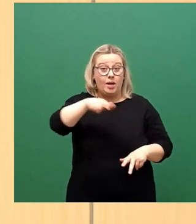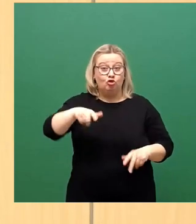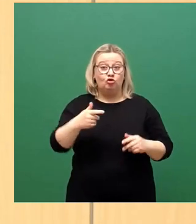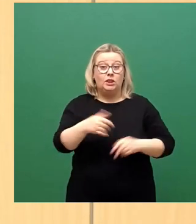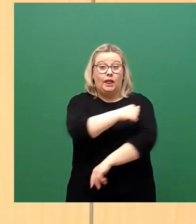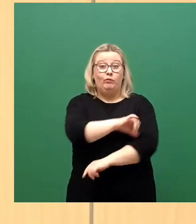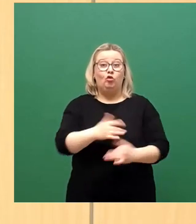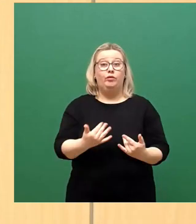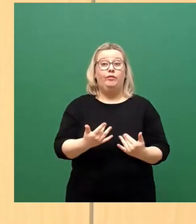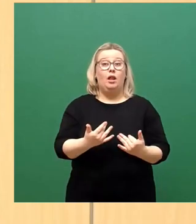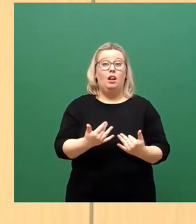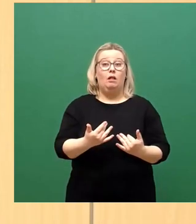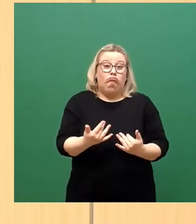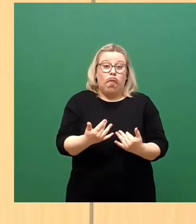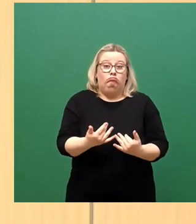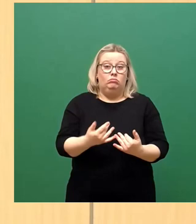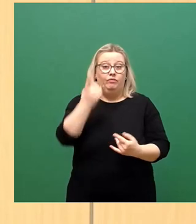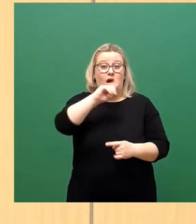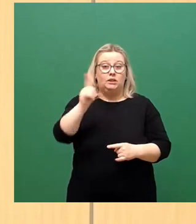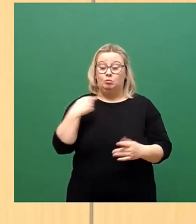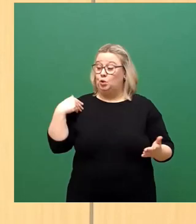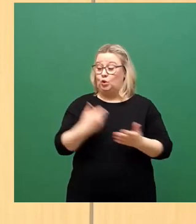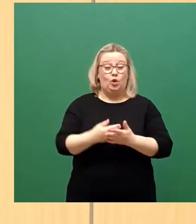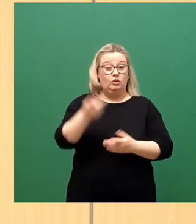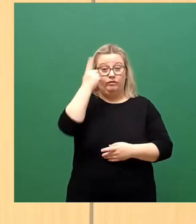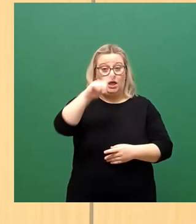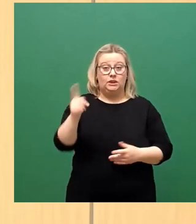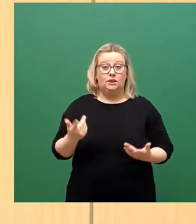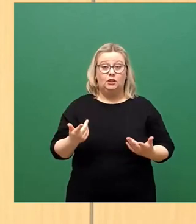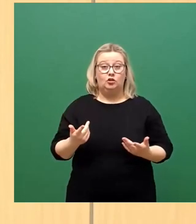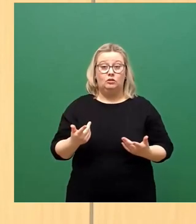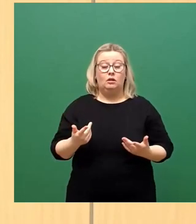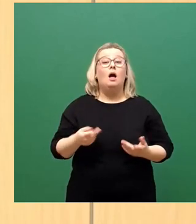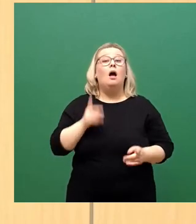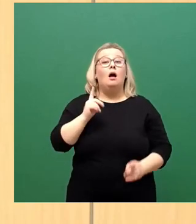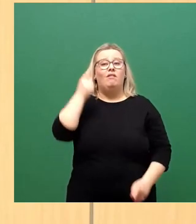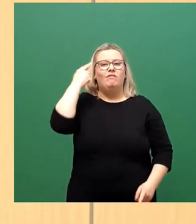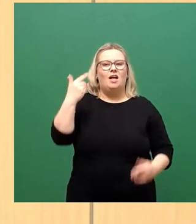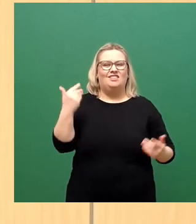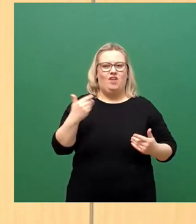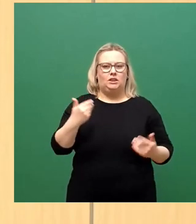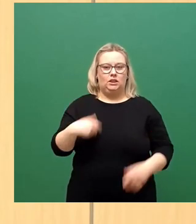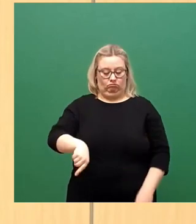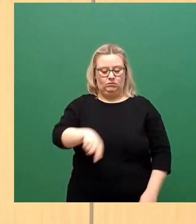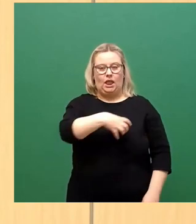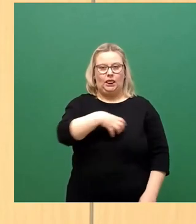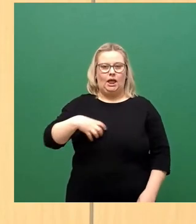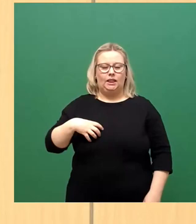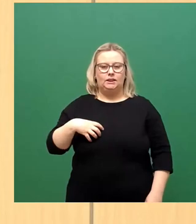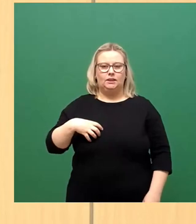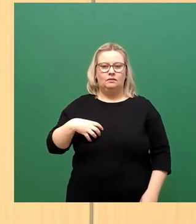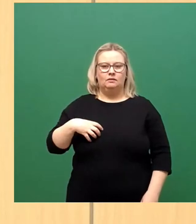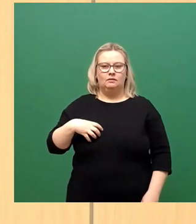Wir wussten das nicht und wir wissen es bis heute nicht. Eins wissen wir aber, dass wir in Dresden im Gegensatz zu vielen